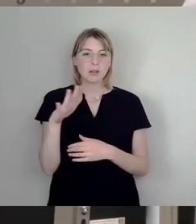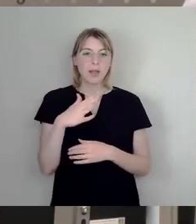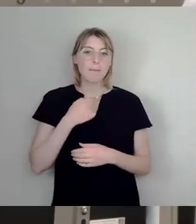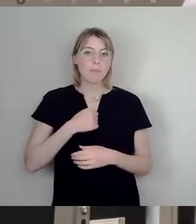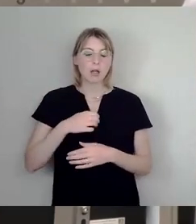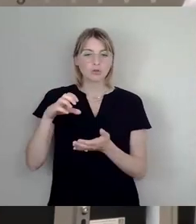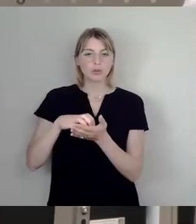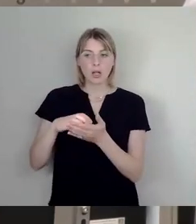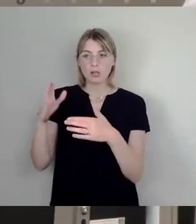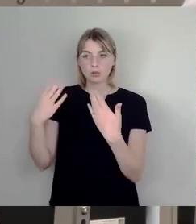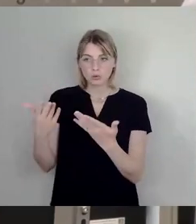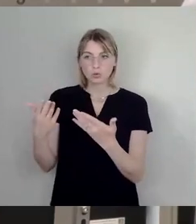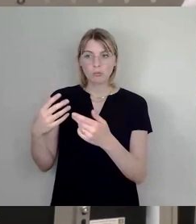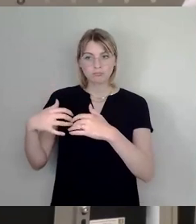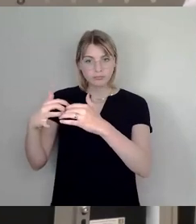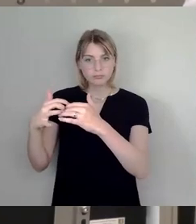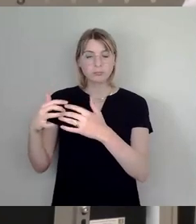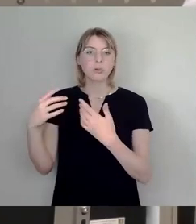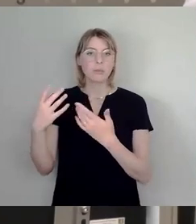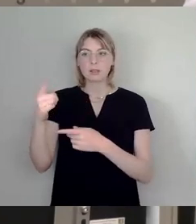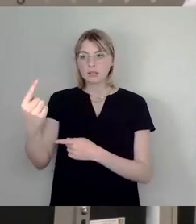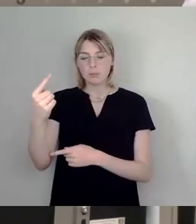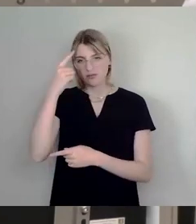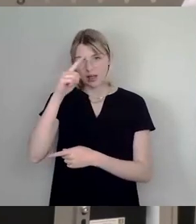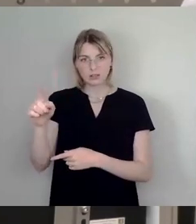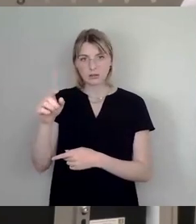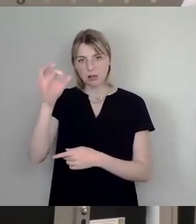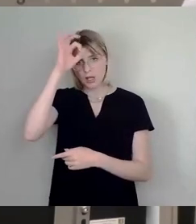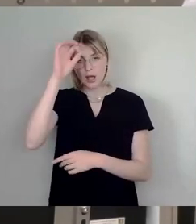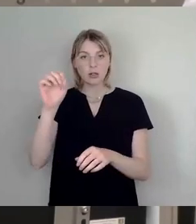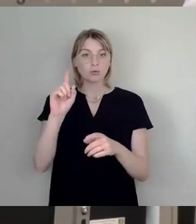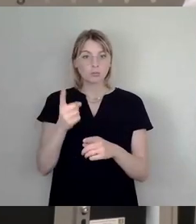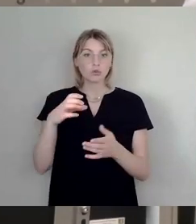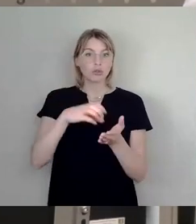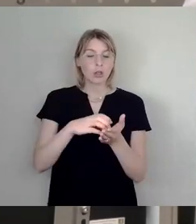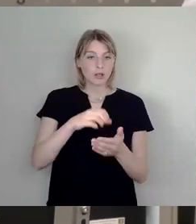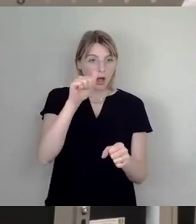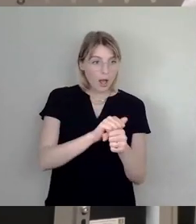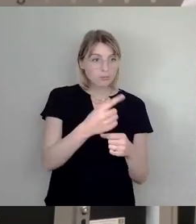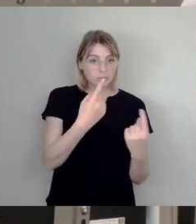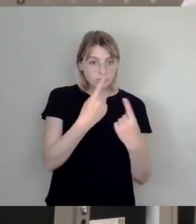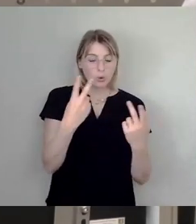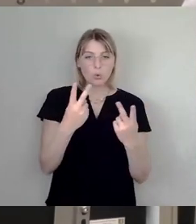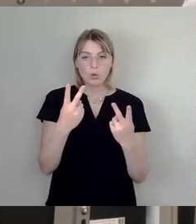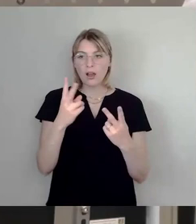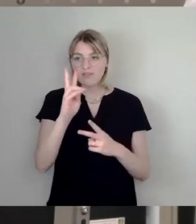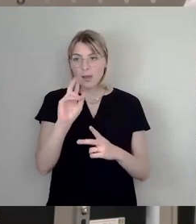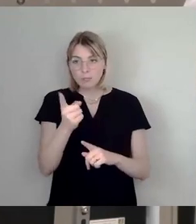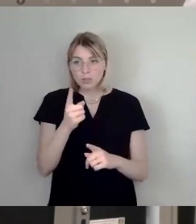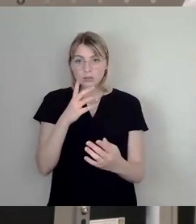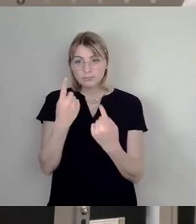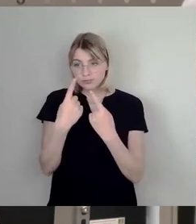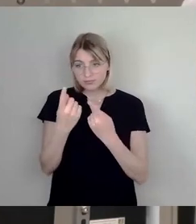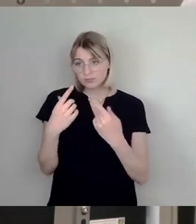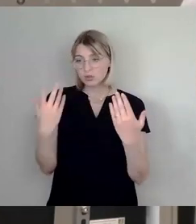gemacht hat, eben nicht der Fall gewesen. Er wusste nicht, ob er jetzt mit einem städtischen Amt reden muss, ob er mit der Peter GmbH sprechen muss. Daher stammt dieser